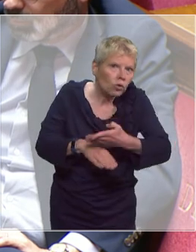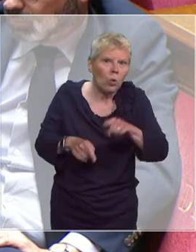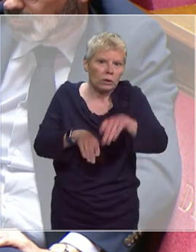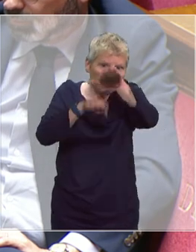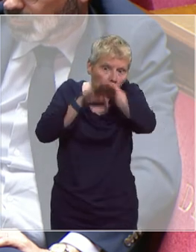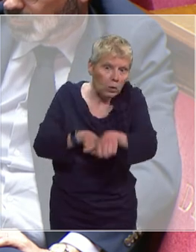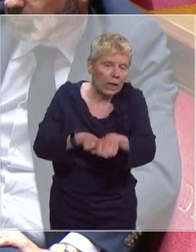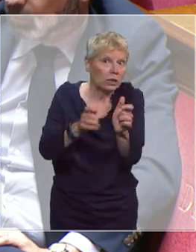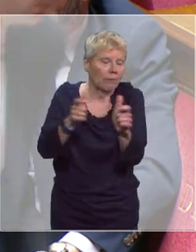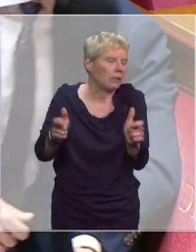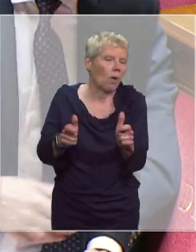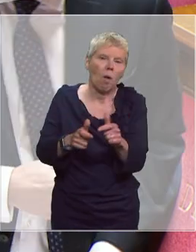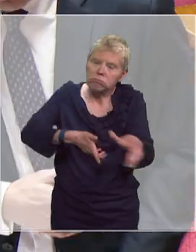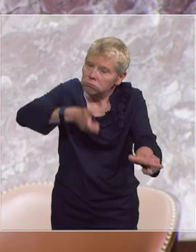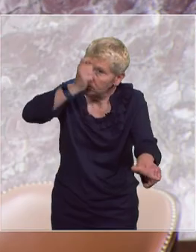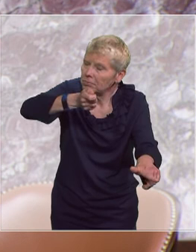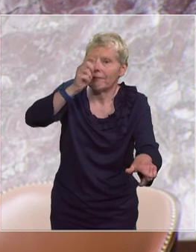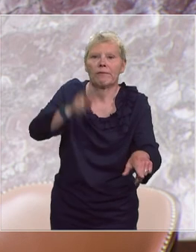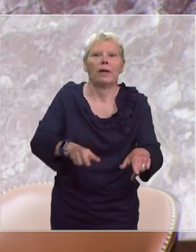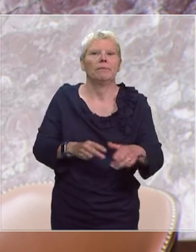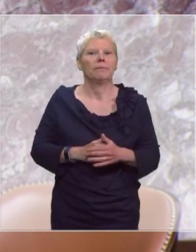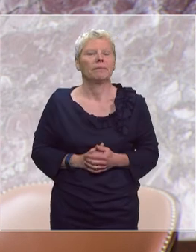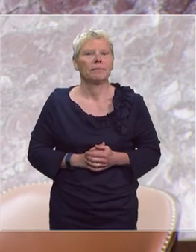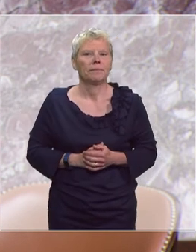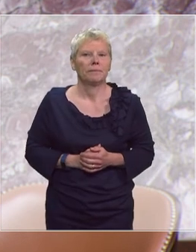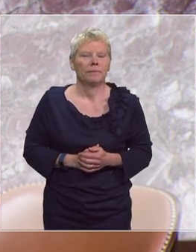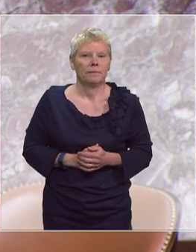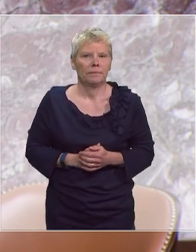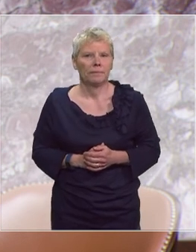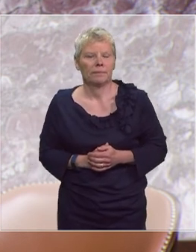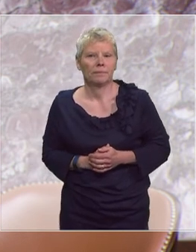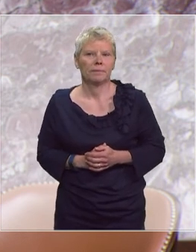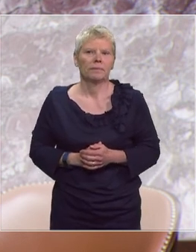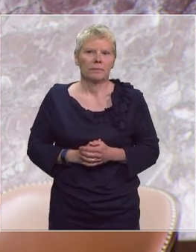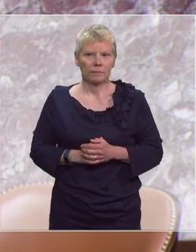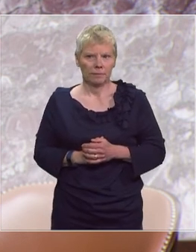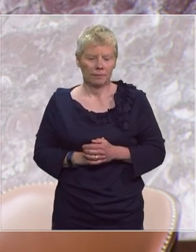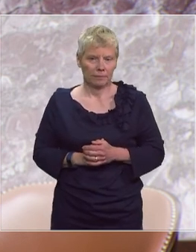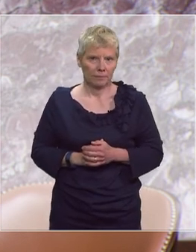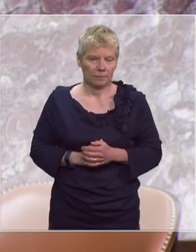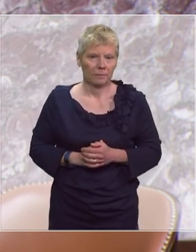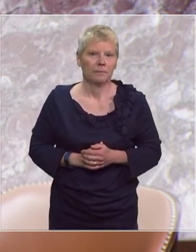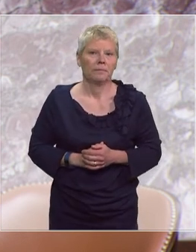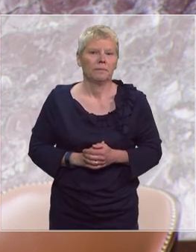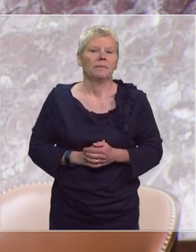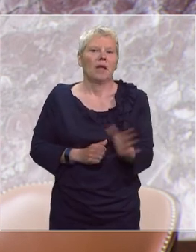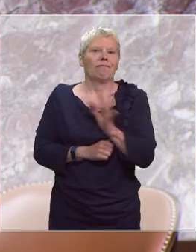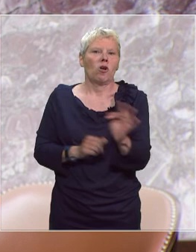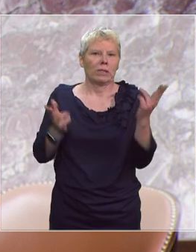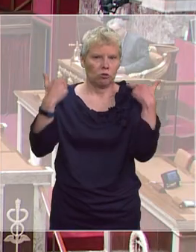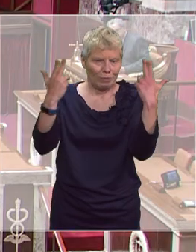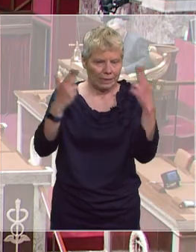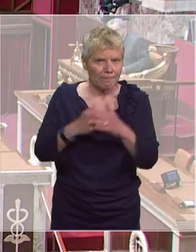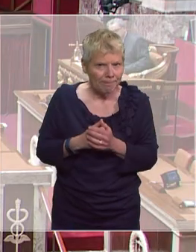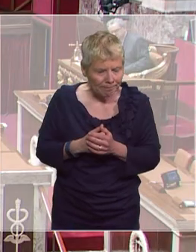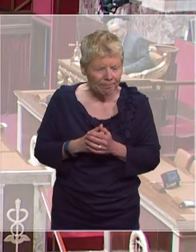établissements de santé. Merci, monsieur le ministre. La parole est à monsieur Éric Coquerel pour le groupe France Insoumise. Merci, monsieur le président. Monsieur le